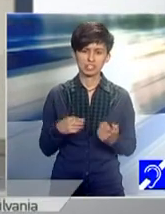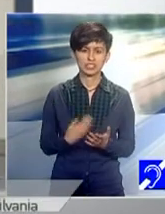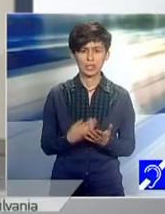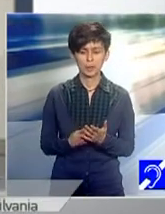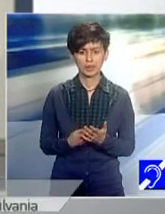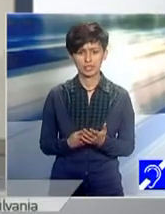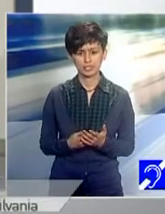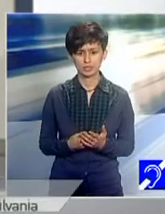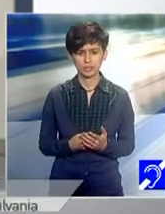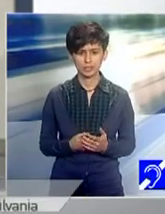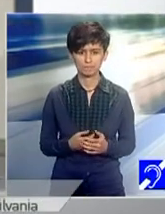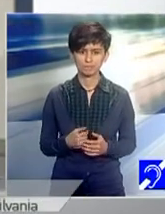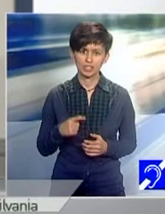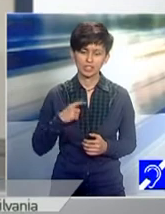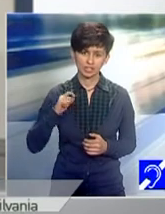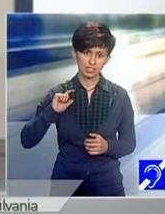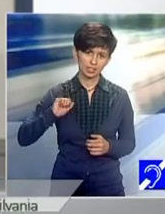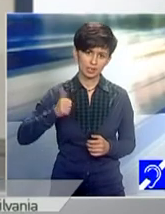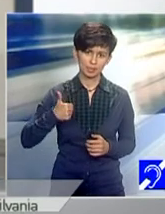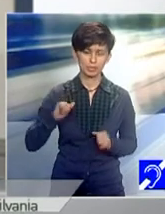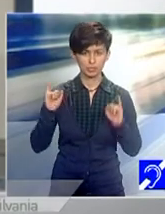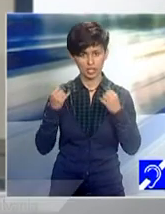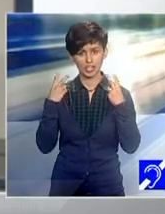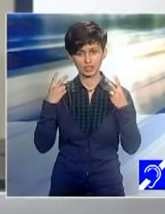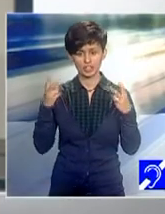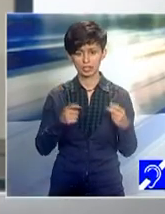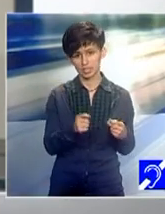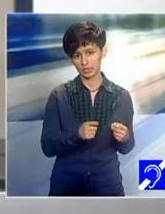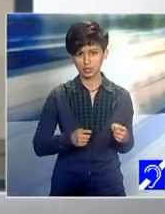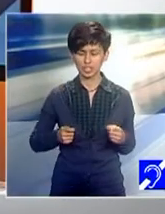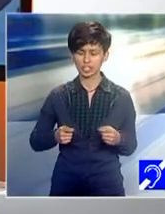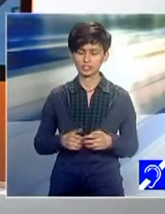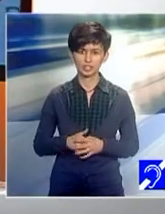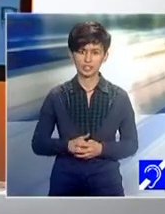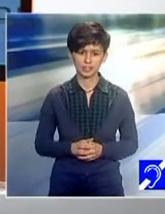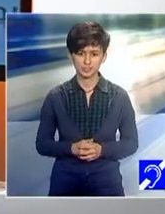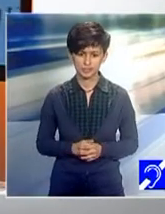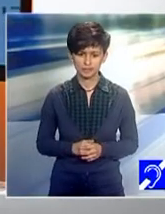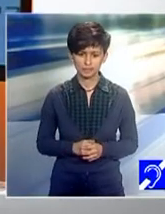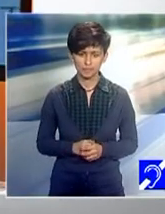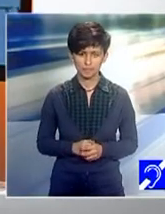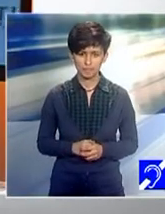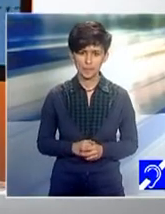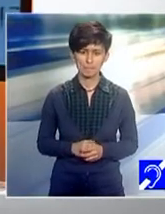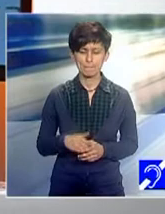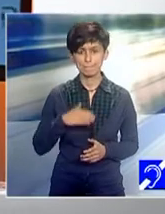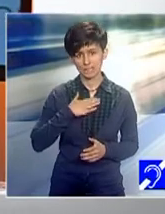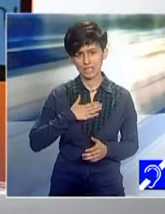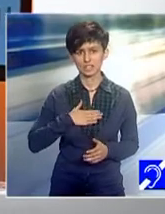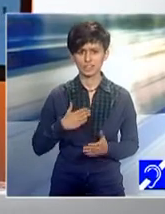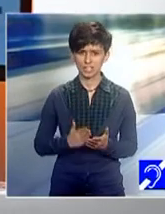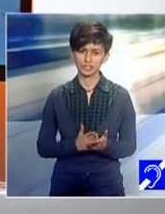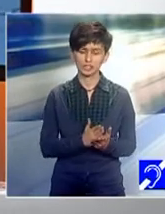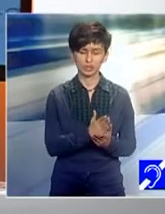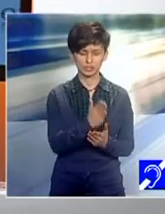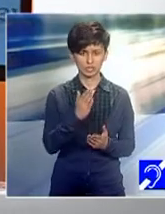că... Aceasta este prima ediția proiectului, să înțelege că se dorește să se continue, să există o continuitate. Da, dar